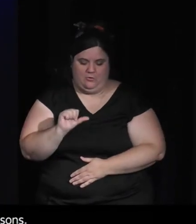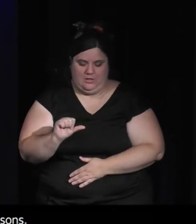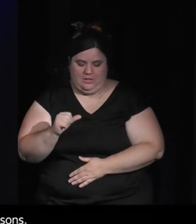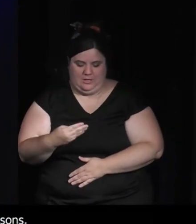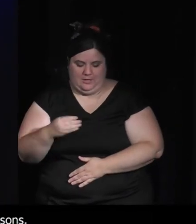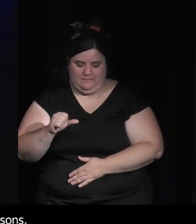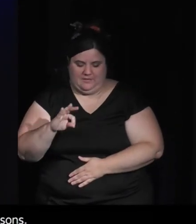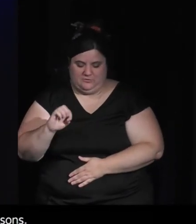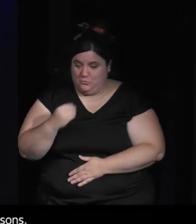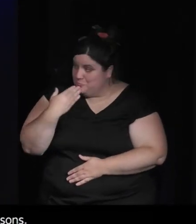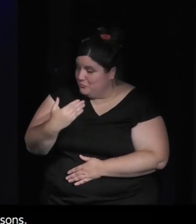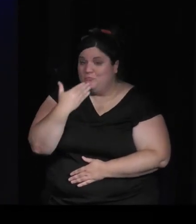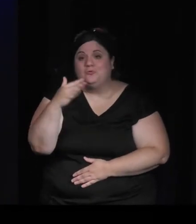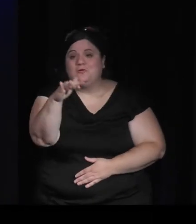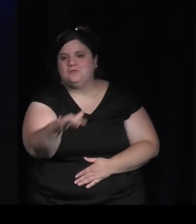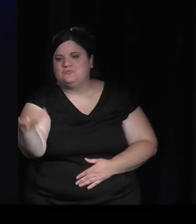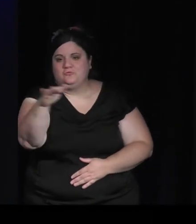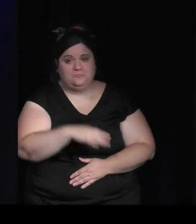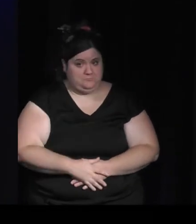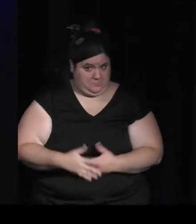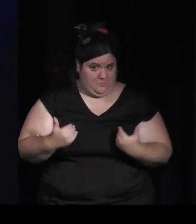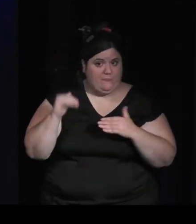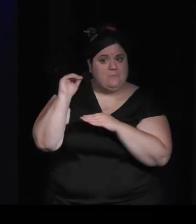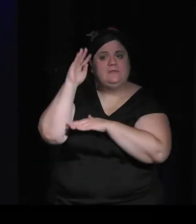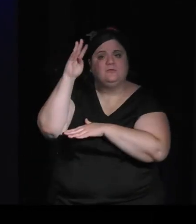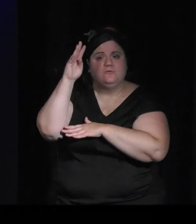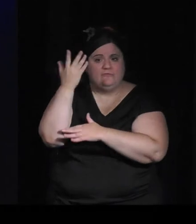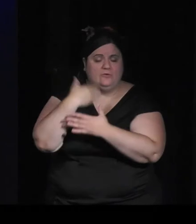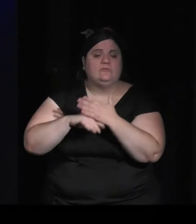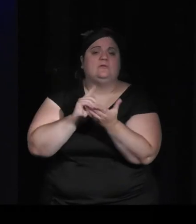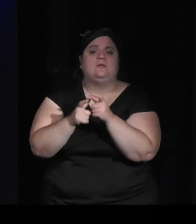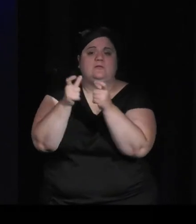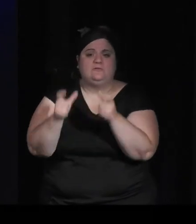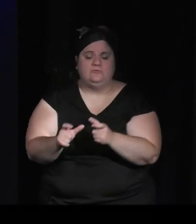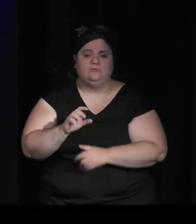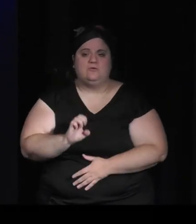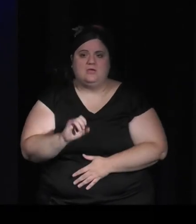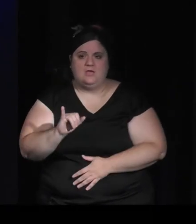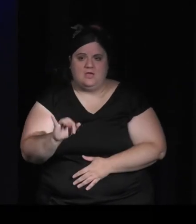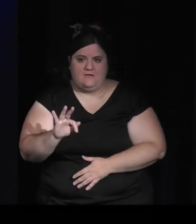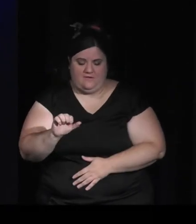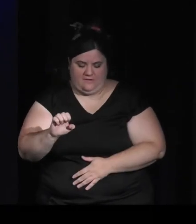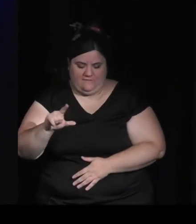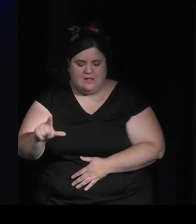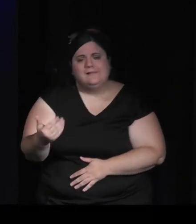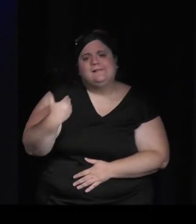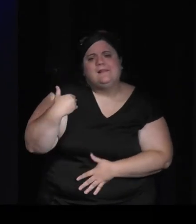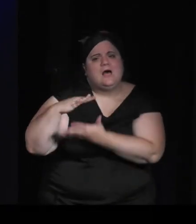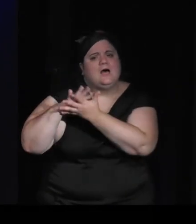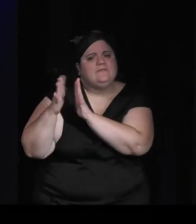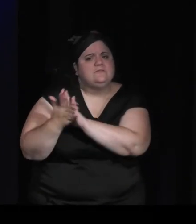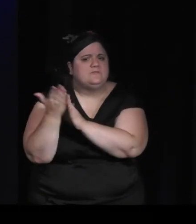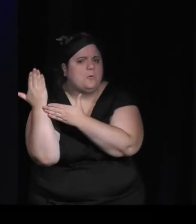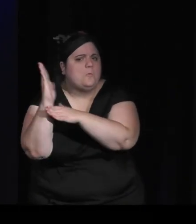'université Gustave Eiffel vous avez été confondateur de l'OMNSH dont on a entendu parler tout à l'heure et